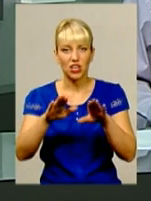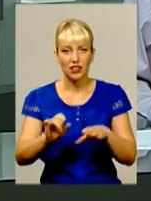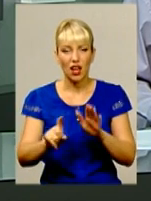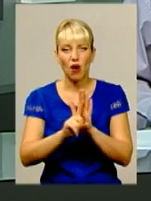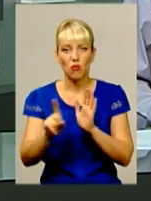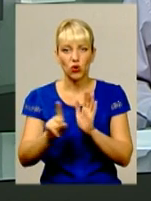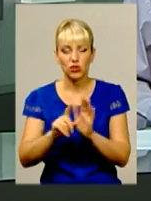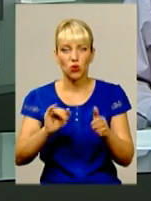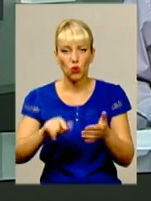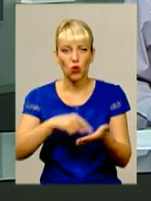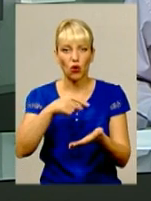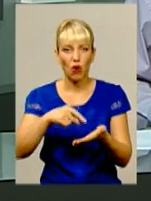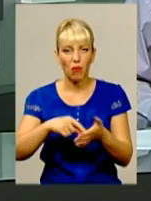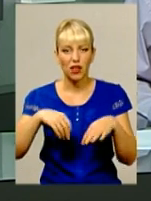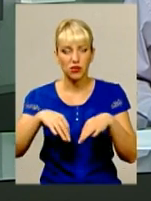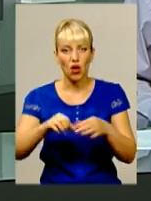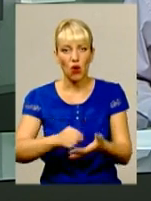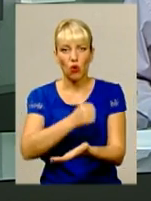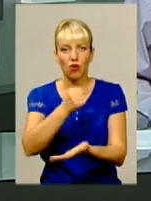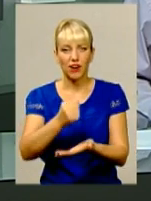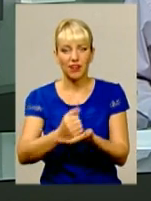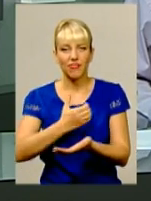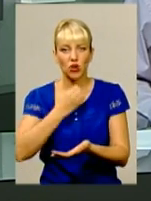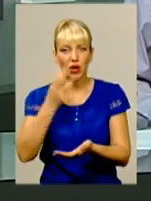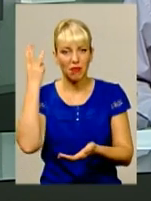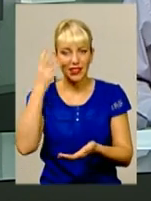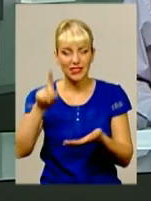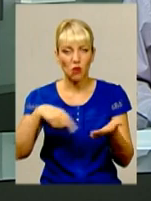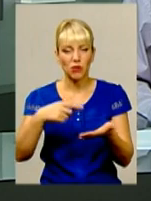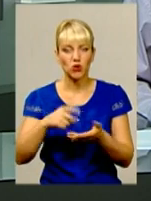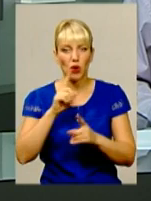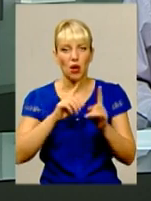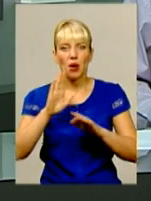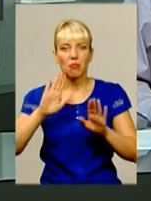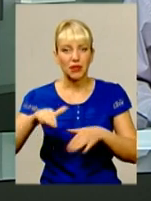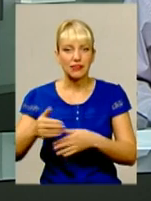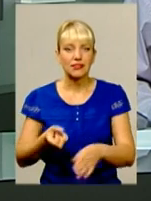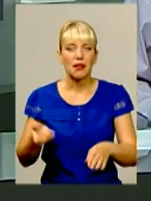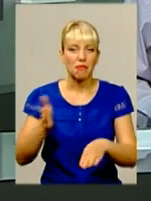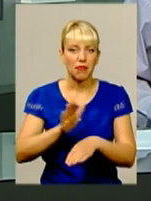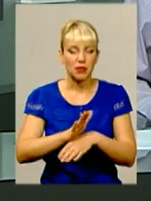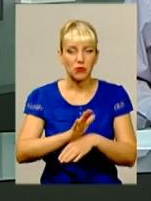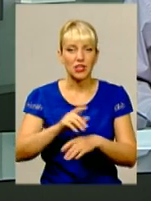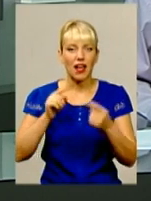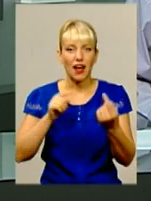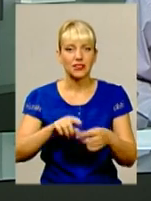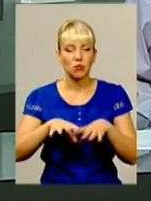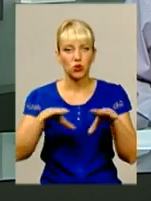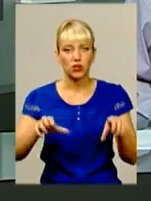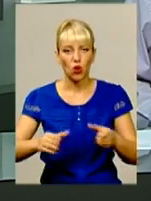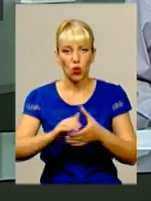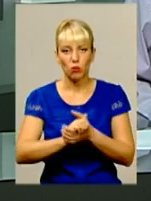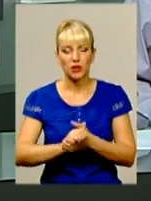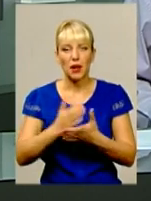транспорті ухвалив виконком Хмельницької міської ради після припису Антимонопольного комітету України. Відтак вже з 15